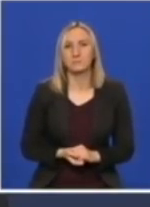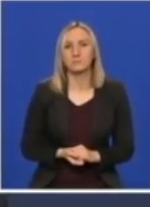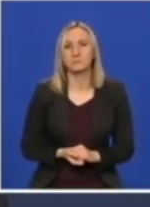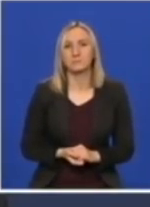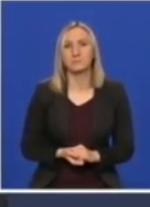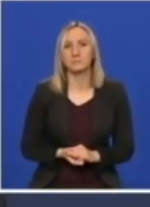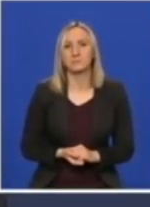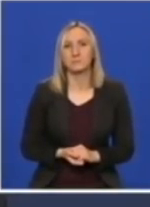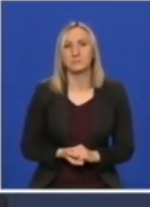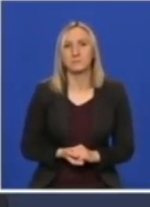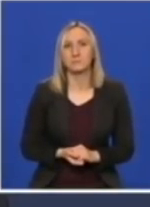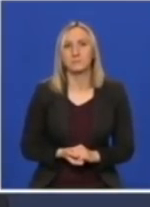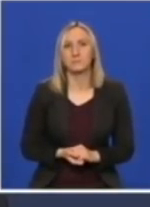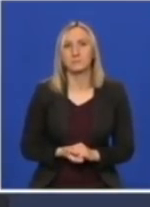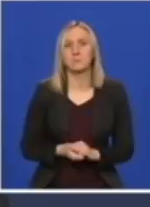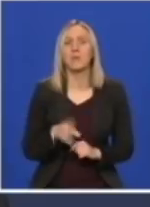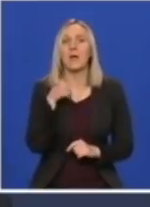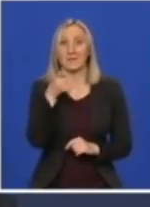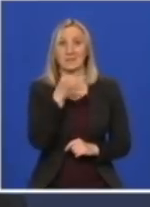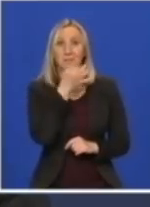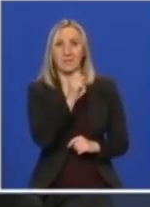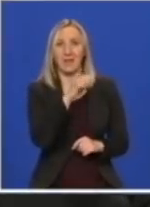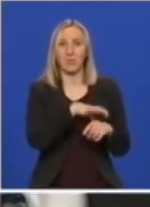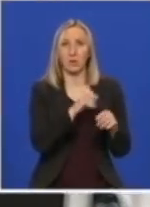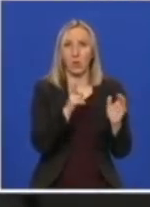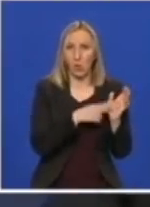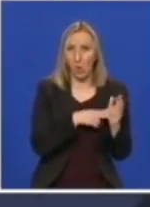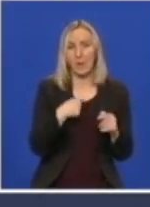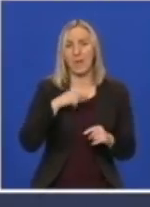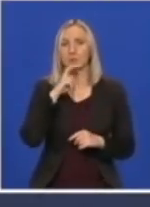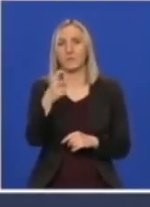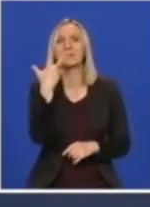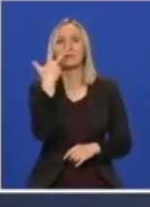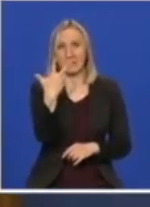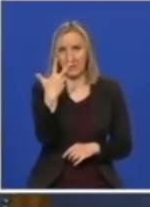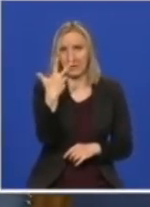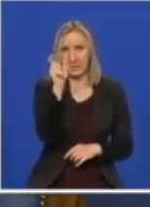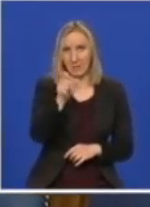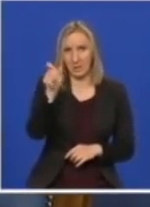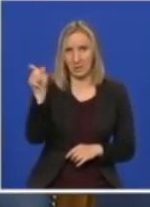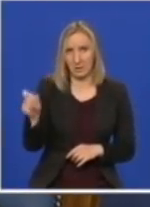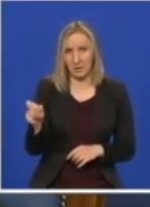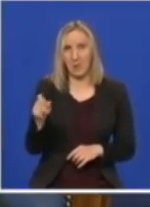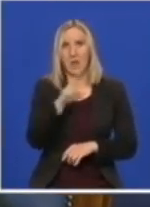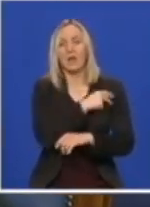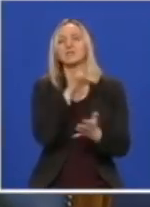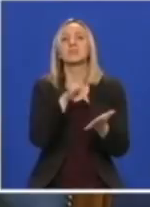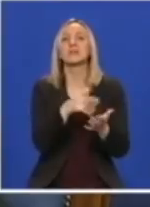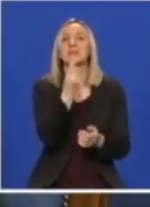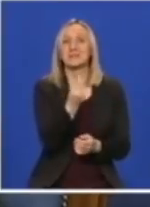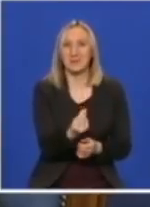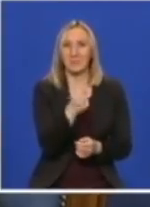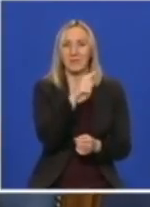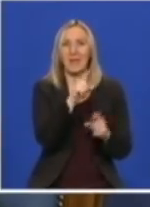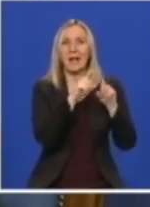Ovratili ste se, doktoru Konola, odgovoreću ja. To su tri bolesnika koja su lečena u kliničkom centru Srbije u klinici za